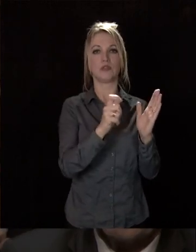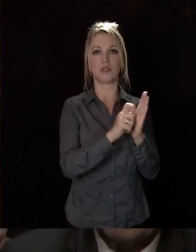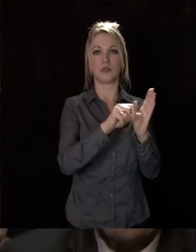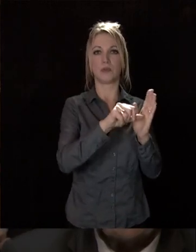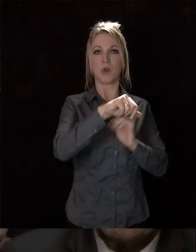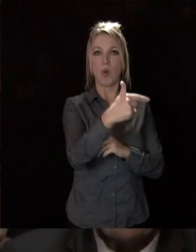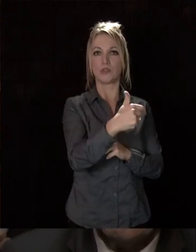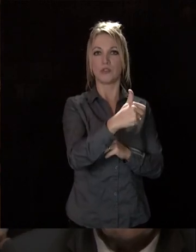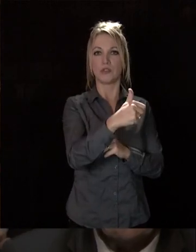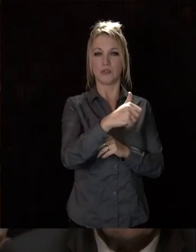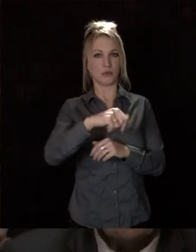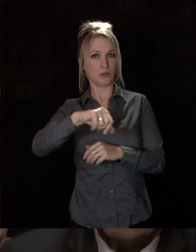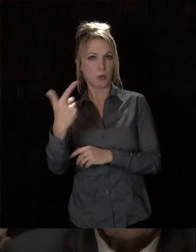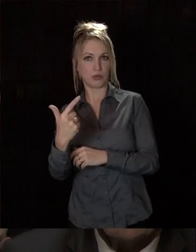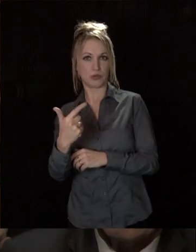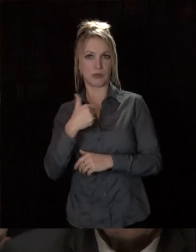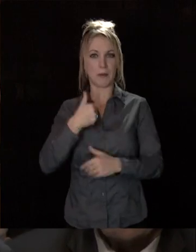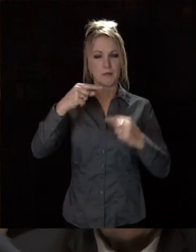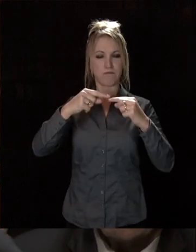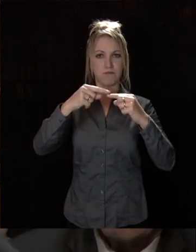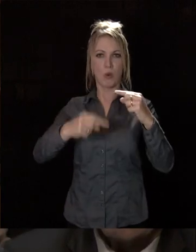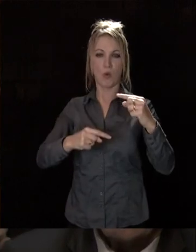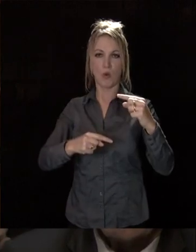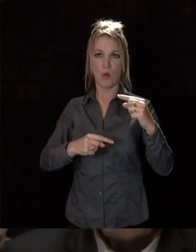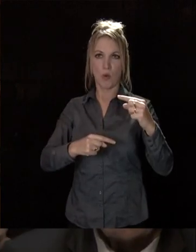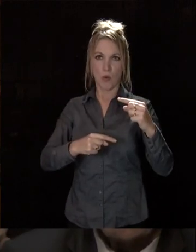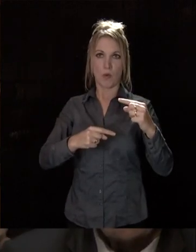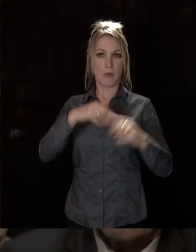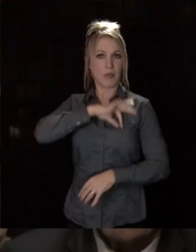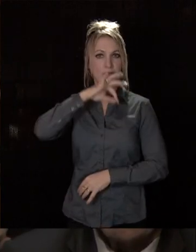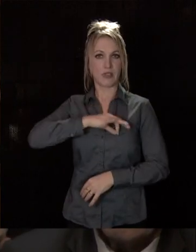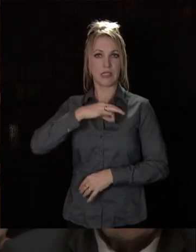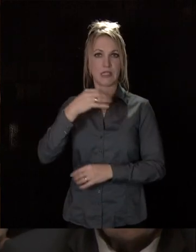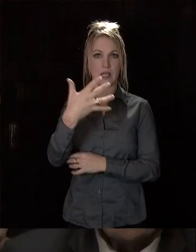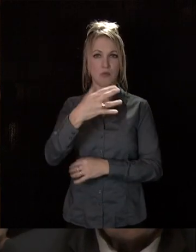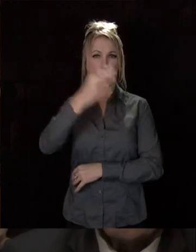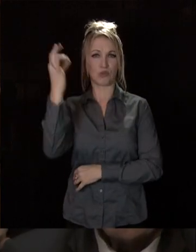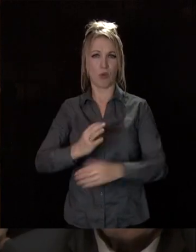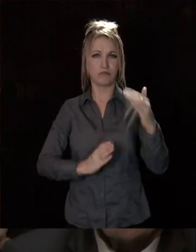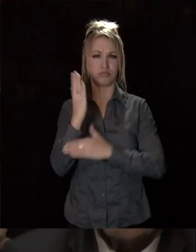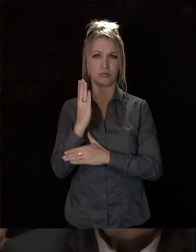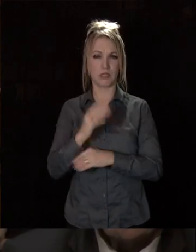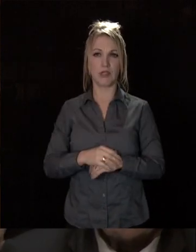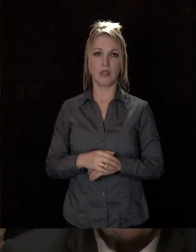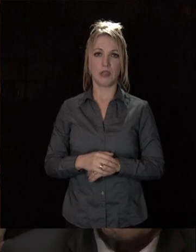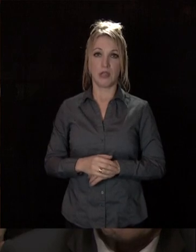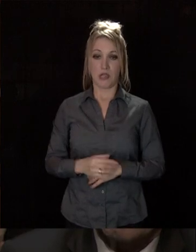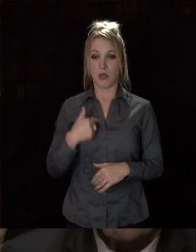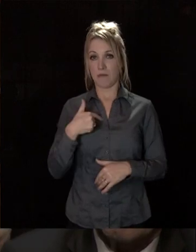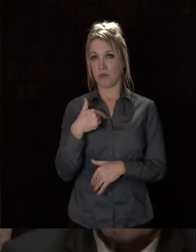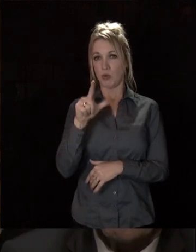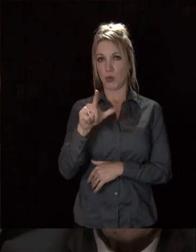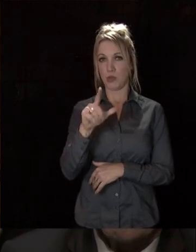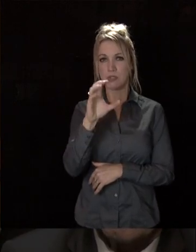le déficit budgétaire de l'État dépassait allègrement les 5%, que la croissance était à tonnes, à peine plus de